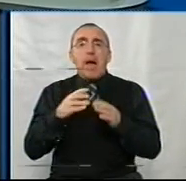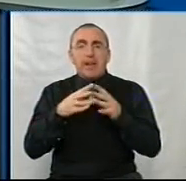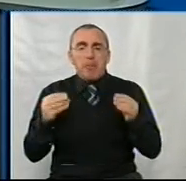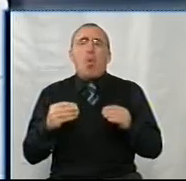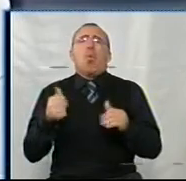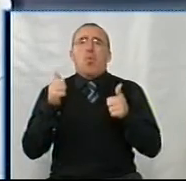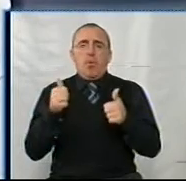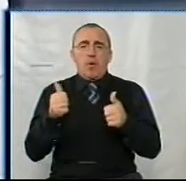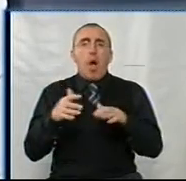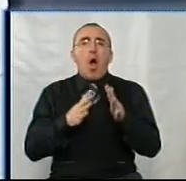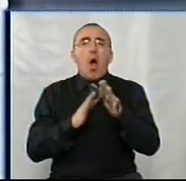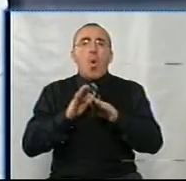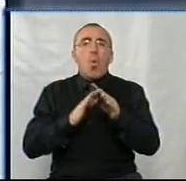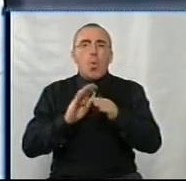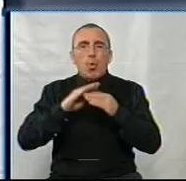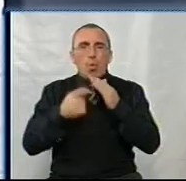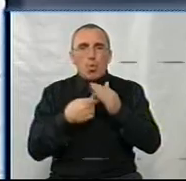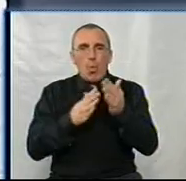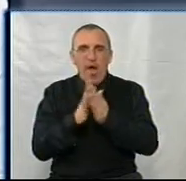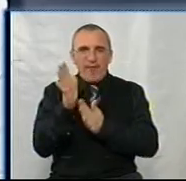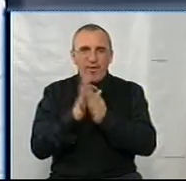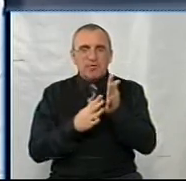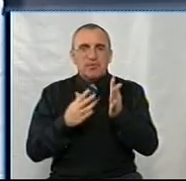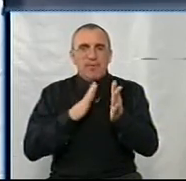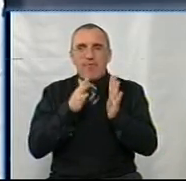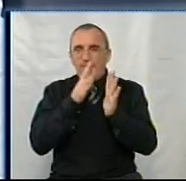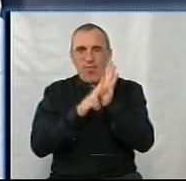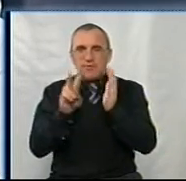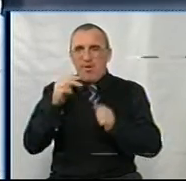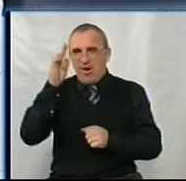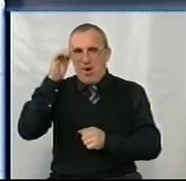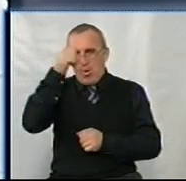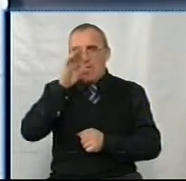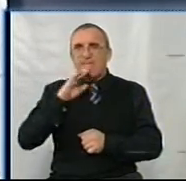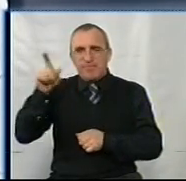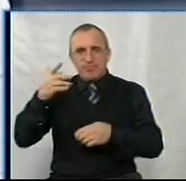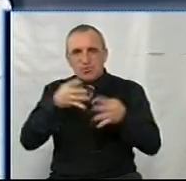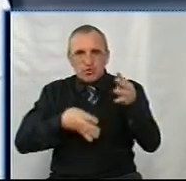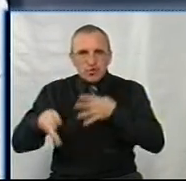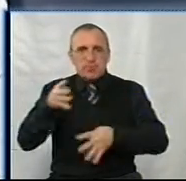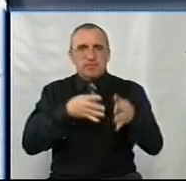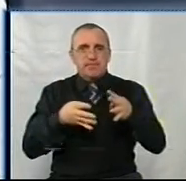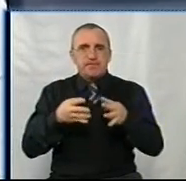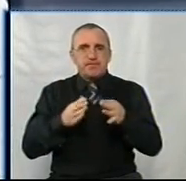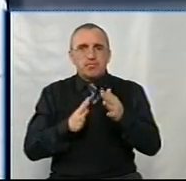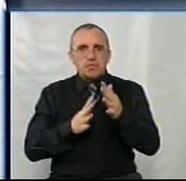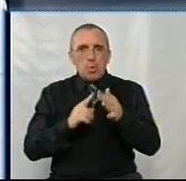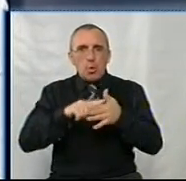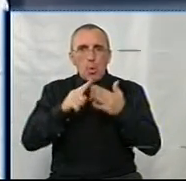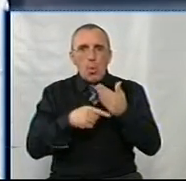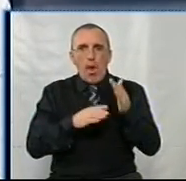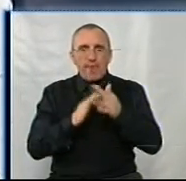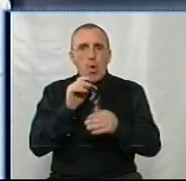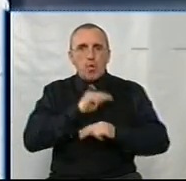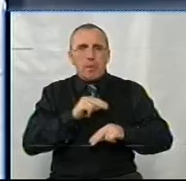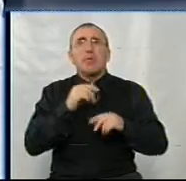залюбки. А рукавички, бабушка ж є, які 82 роки вже бачили сюжети, вона ж є рукавички робочі.